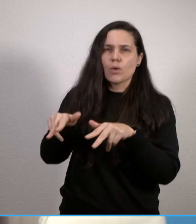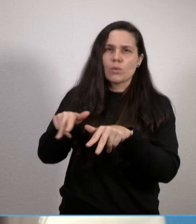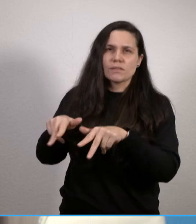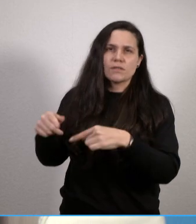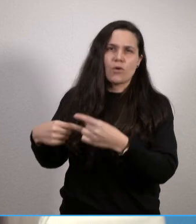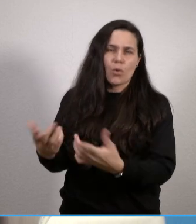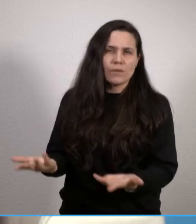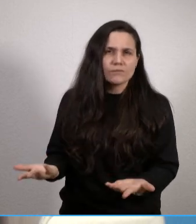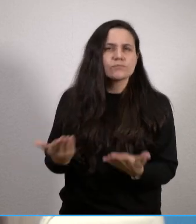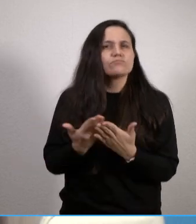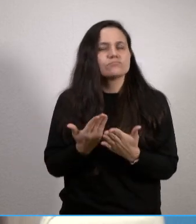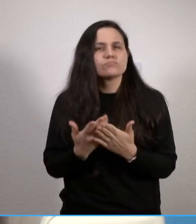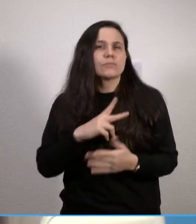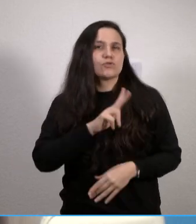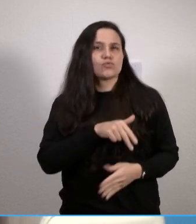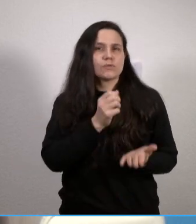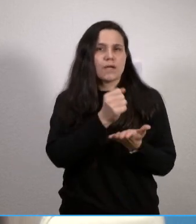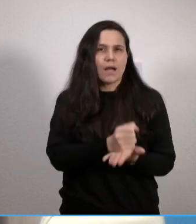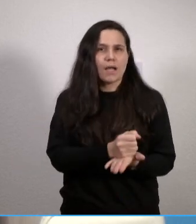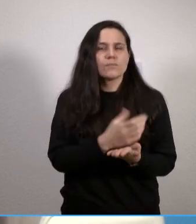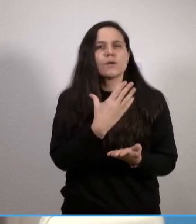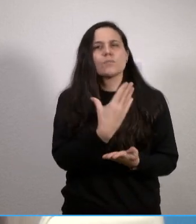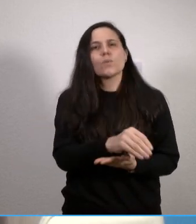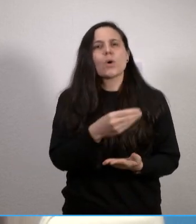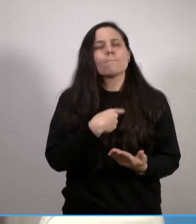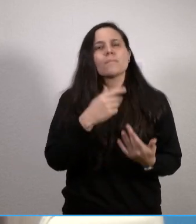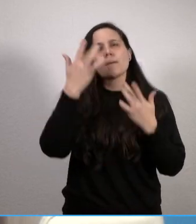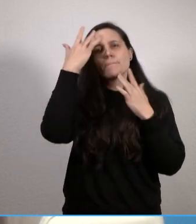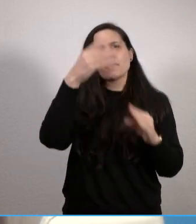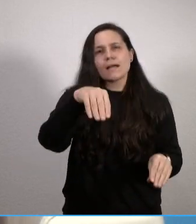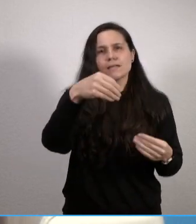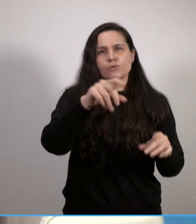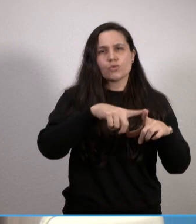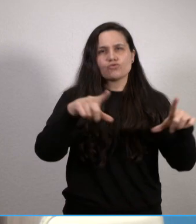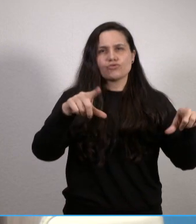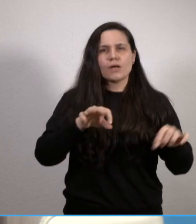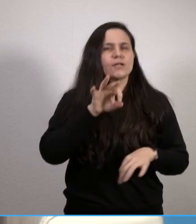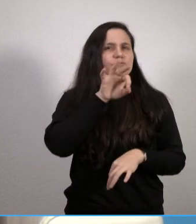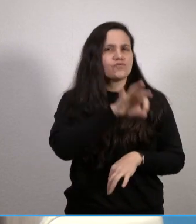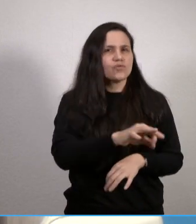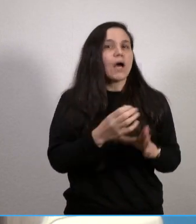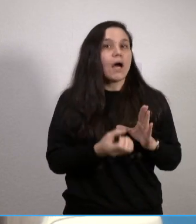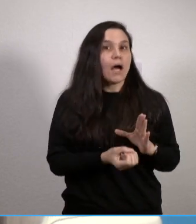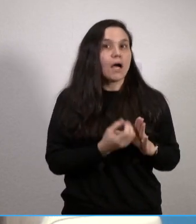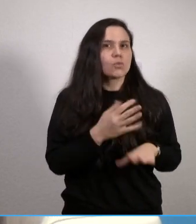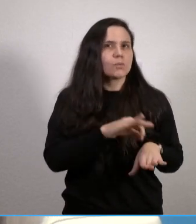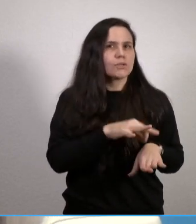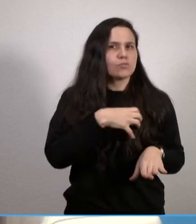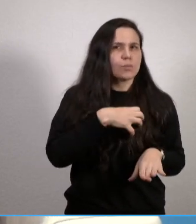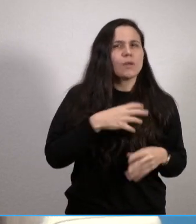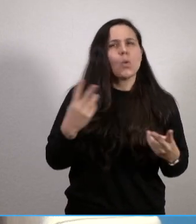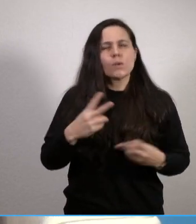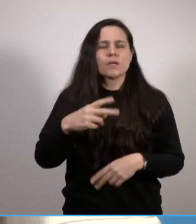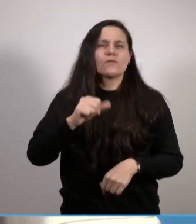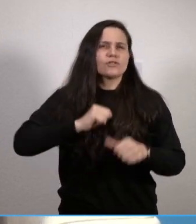die werden beim Sozialamt einen Berechtigungsschein zur Behandlung akutmedizinischer Probleme oder auch zur Behandlung von